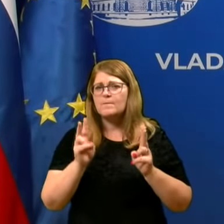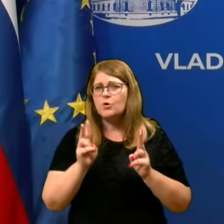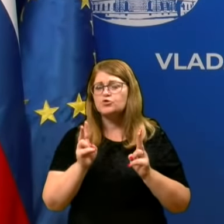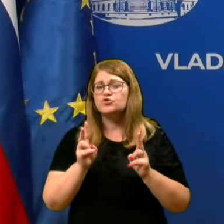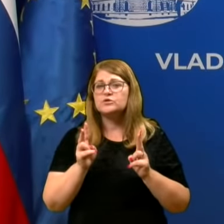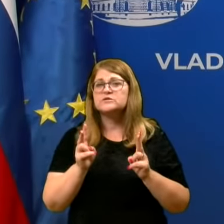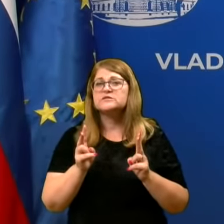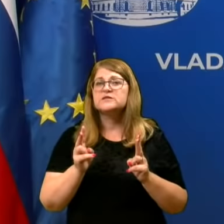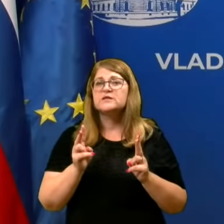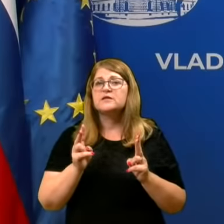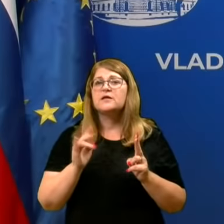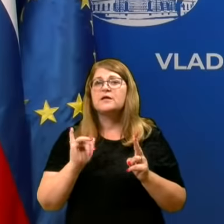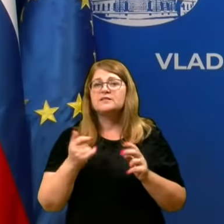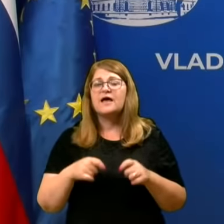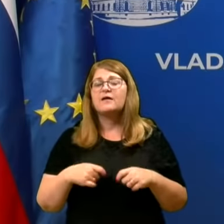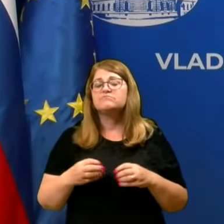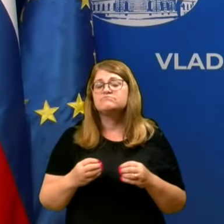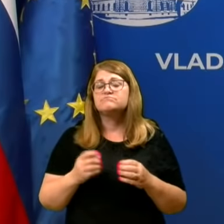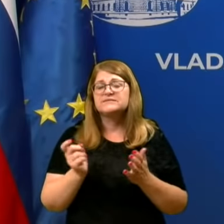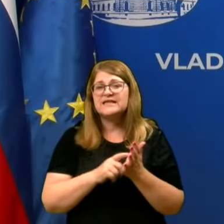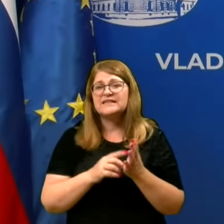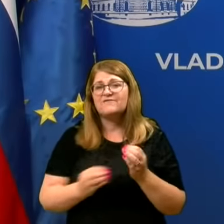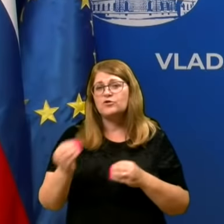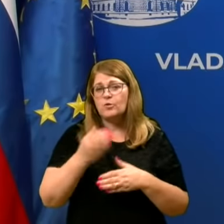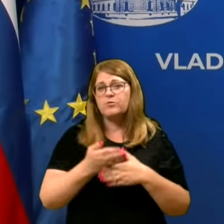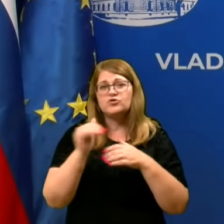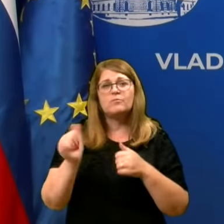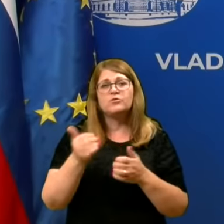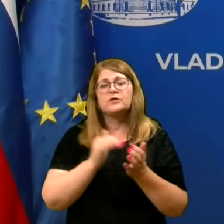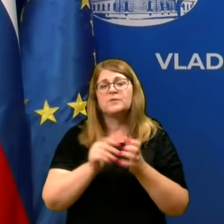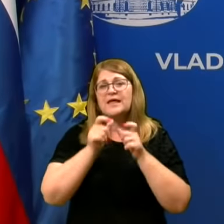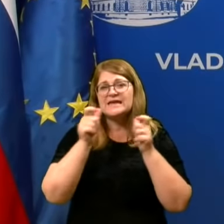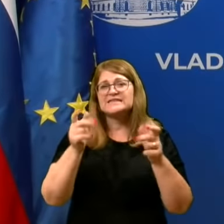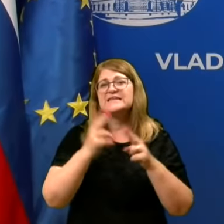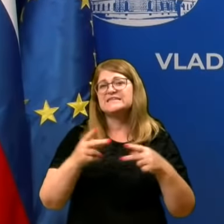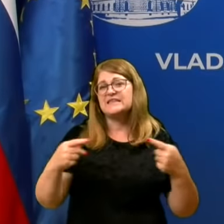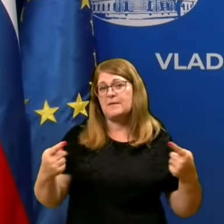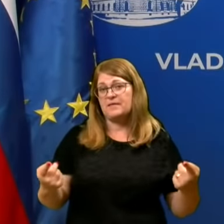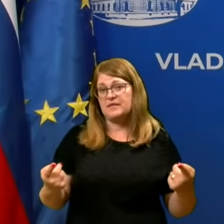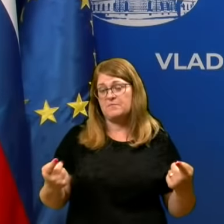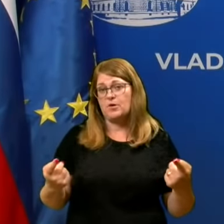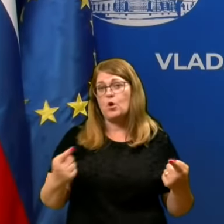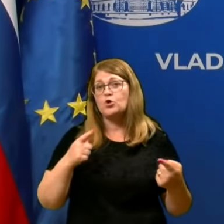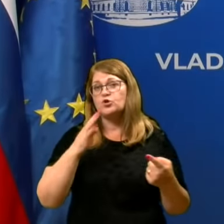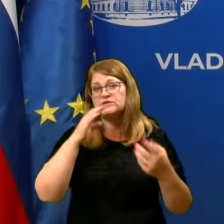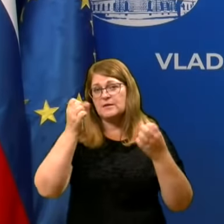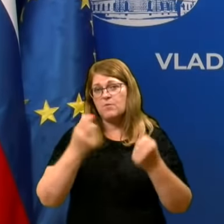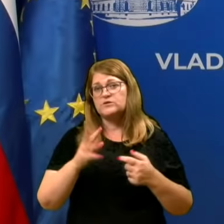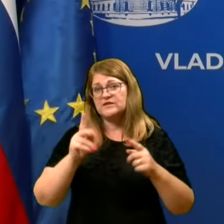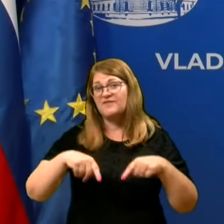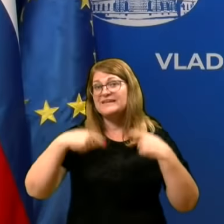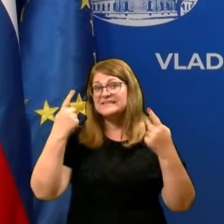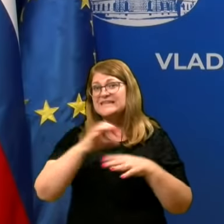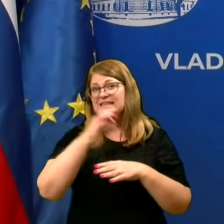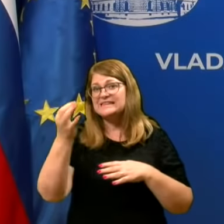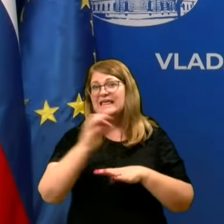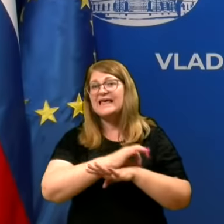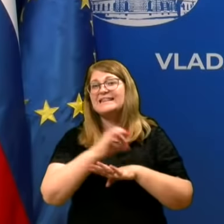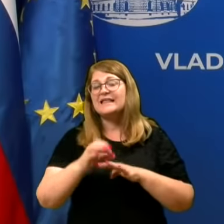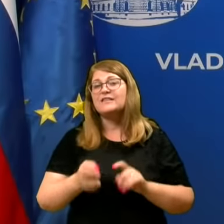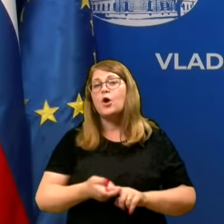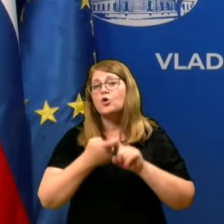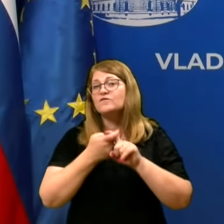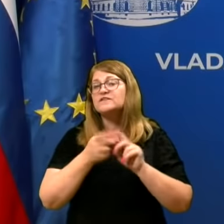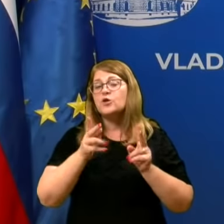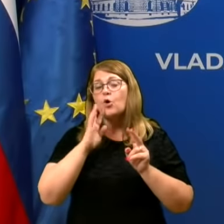da rabimo dodatno pomoč in da je potrebno spet razglasiti epidemijo. To bo se ocenjevalo v naslednjih dneh in tednih, odvisno,